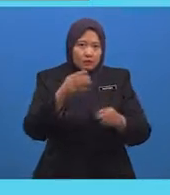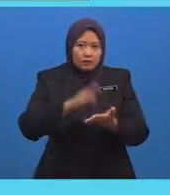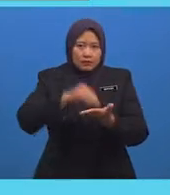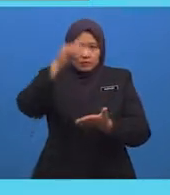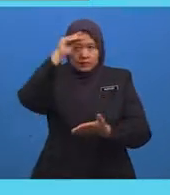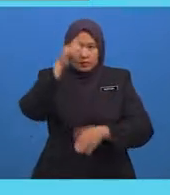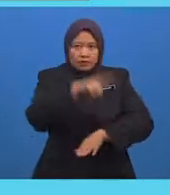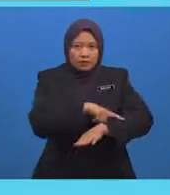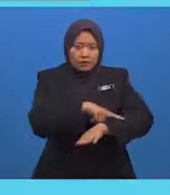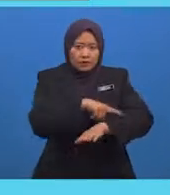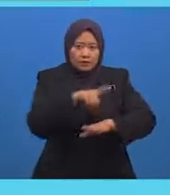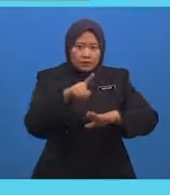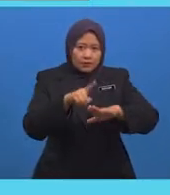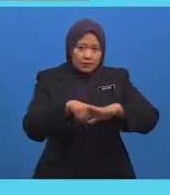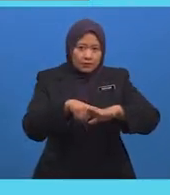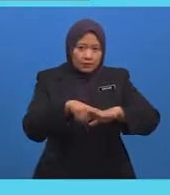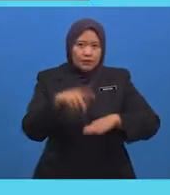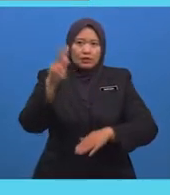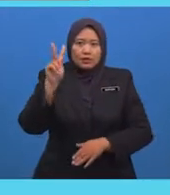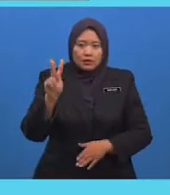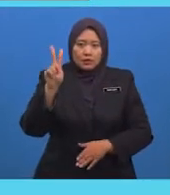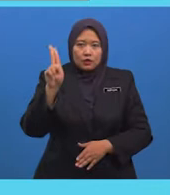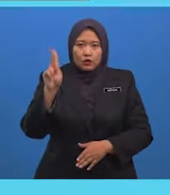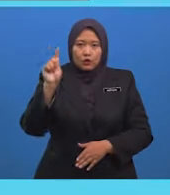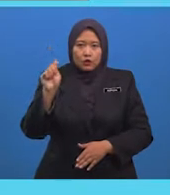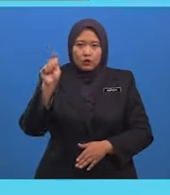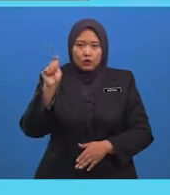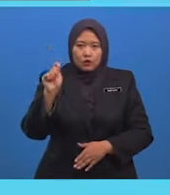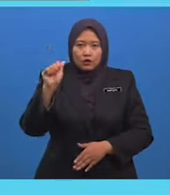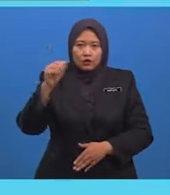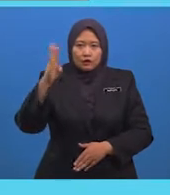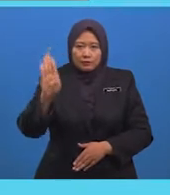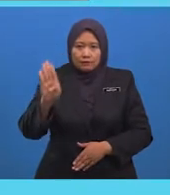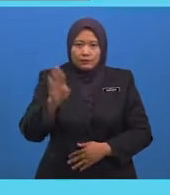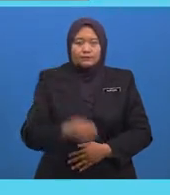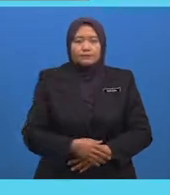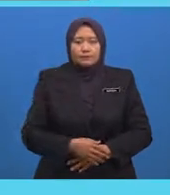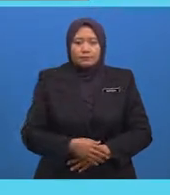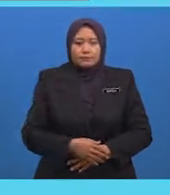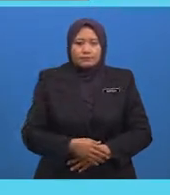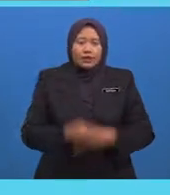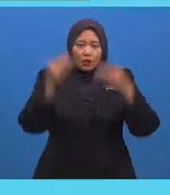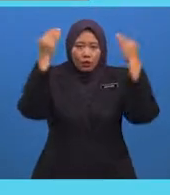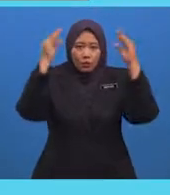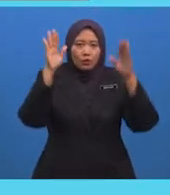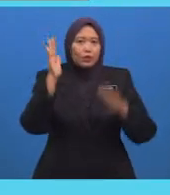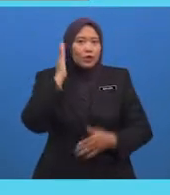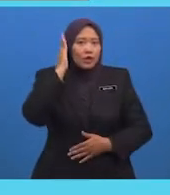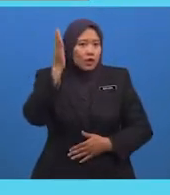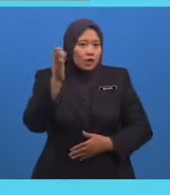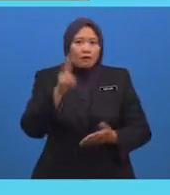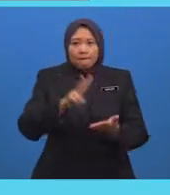Di sini Para guru Atau ustaz Akan membaca Memberikan